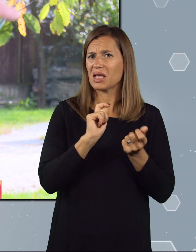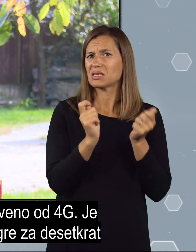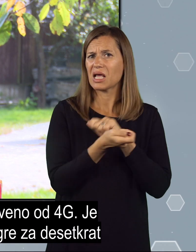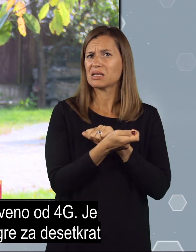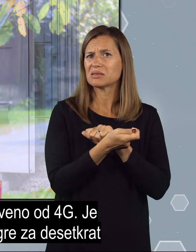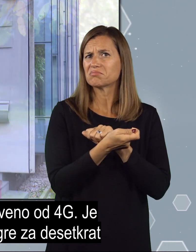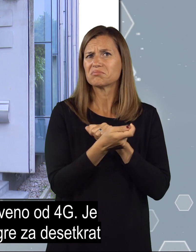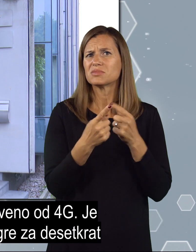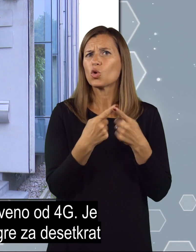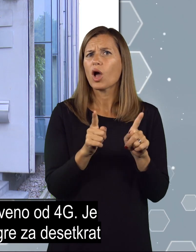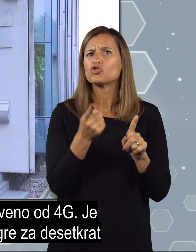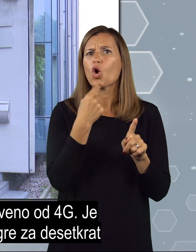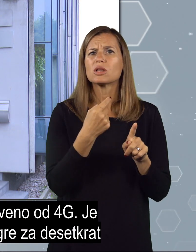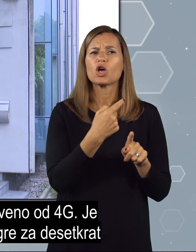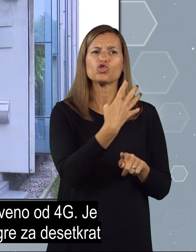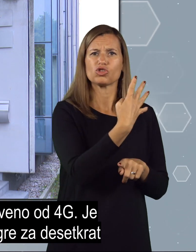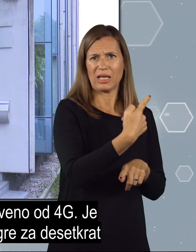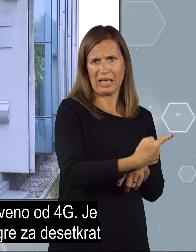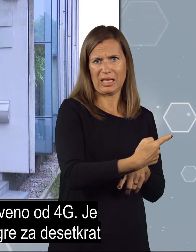razliku je bistveno od 4G.